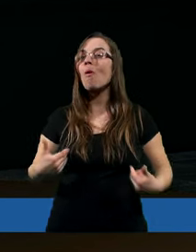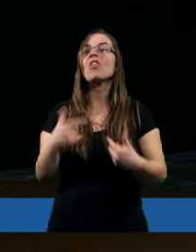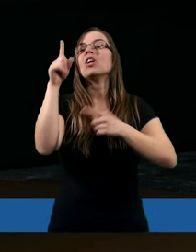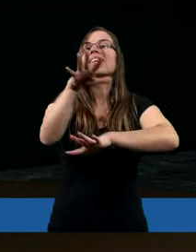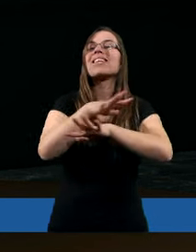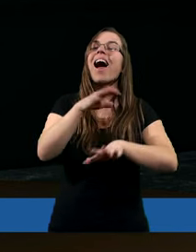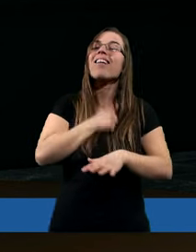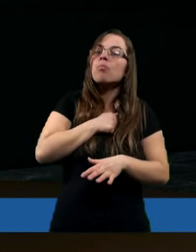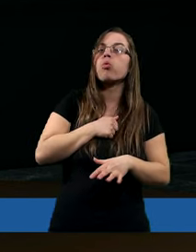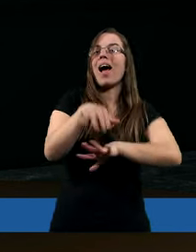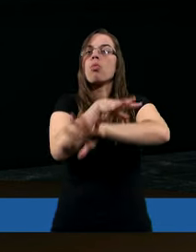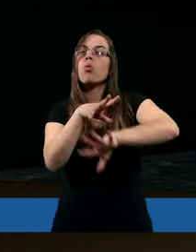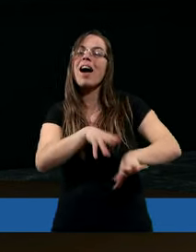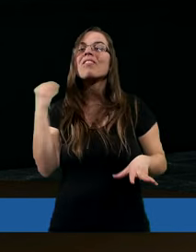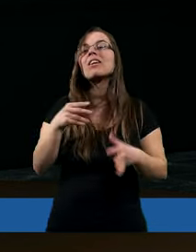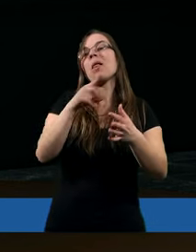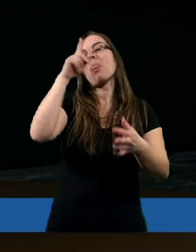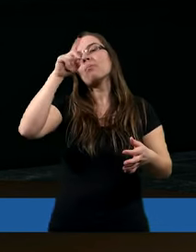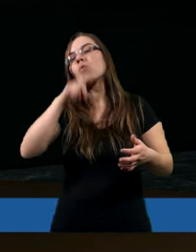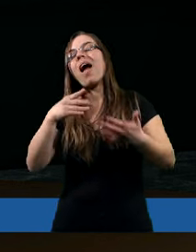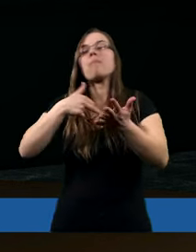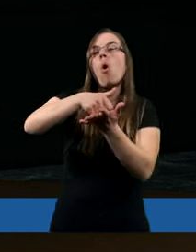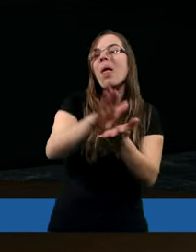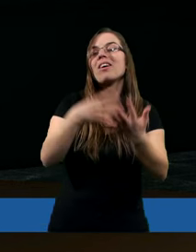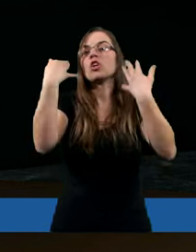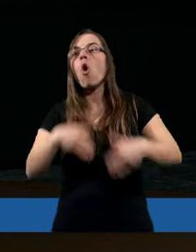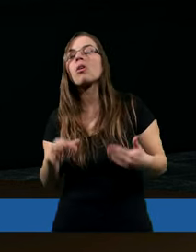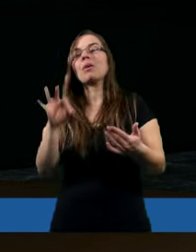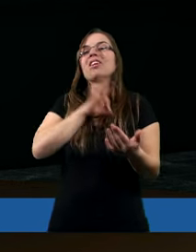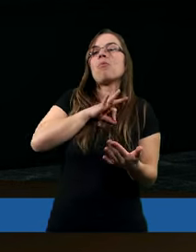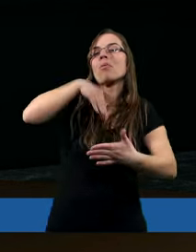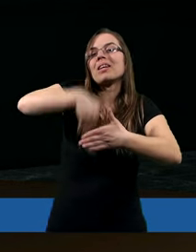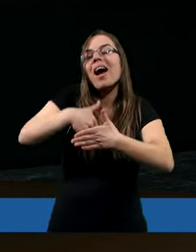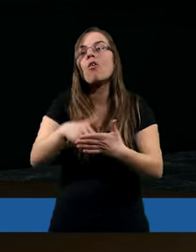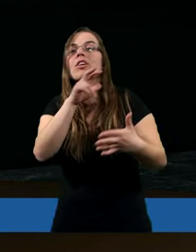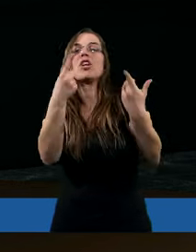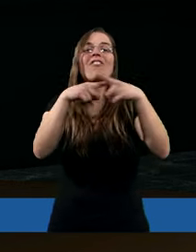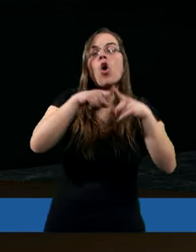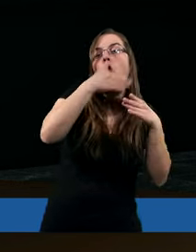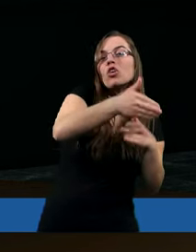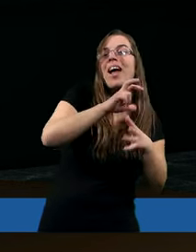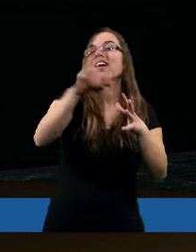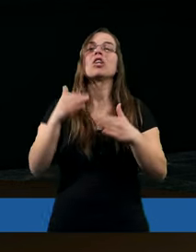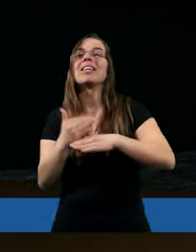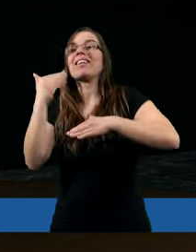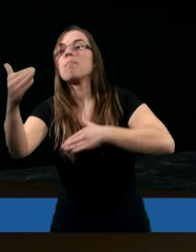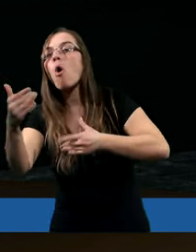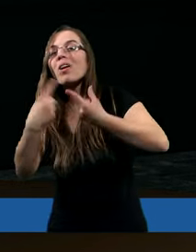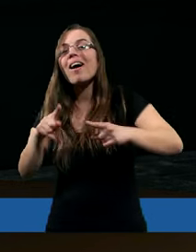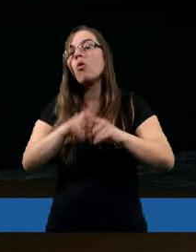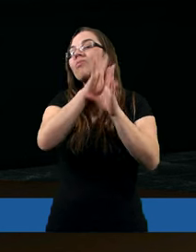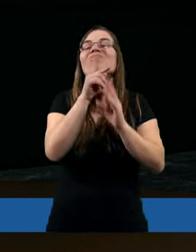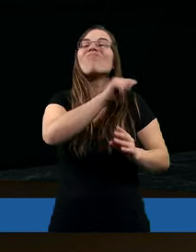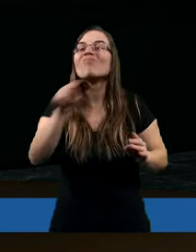naszym złym podejściem też do innych ludzi, czy nawet w Kościele, czy poza Kościołem, ale to jest